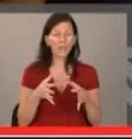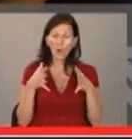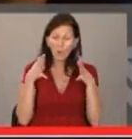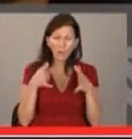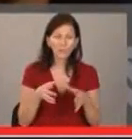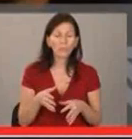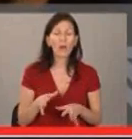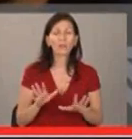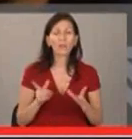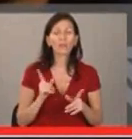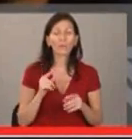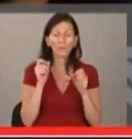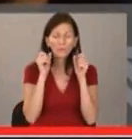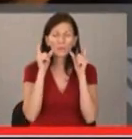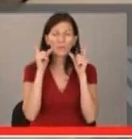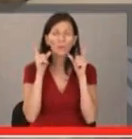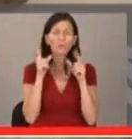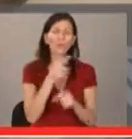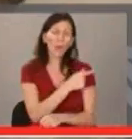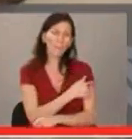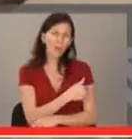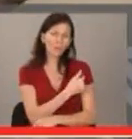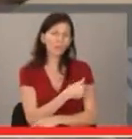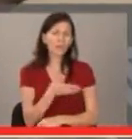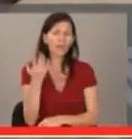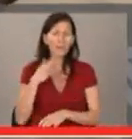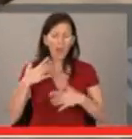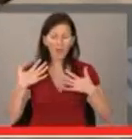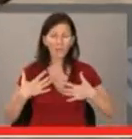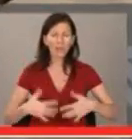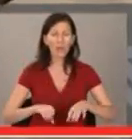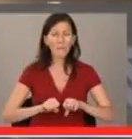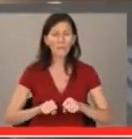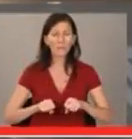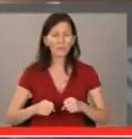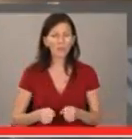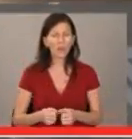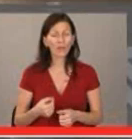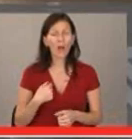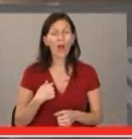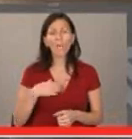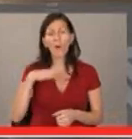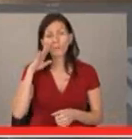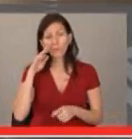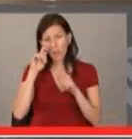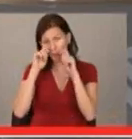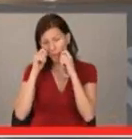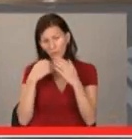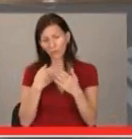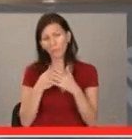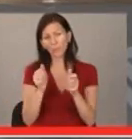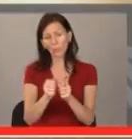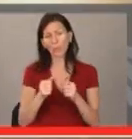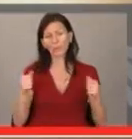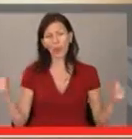Истинският кошмар започна, когато се събудих в полницата. Бях целият потрошен, а баща ми плачеше до